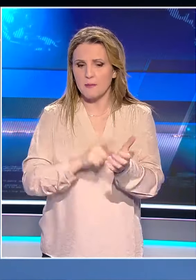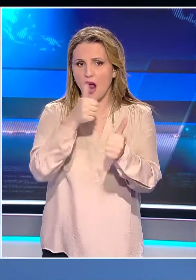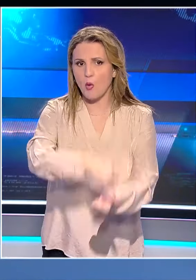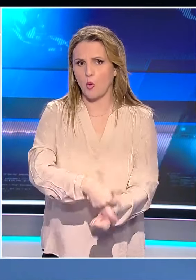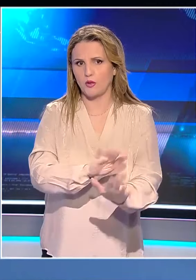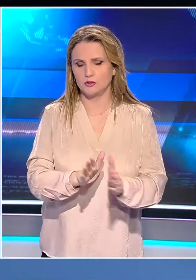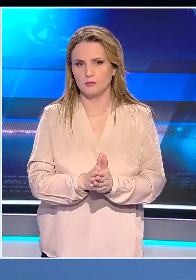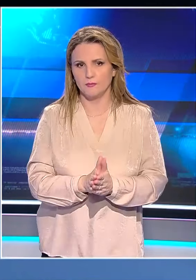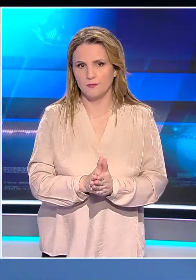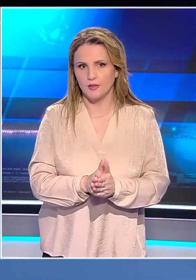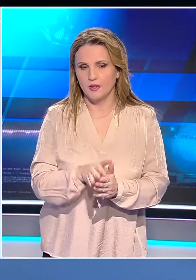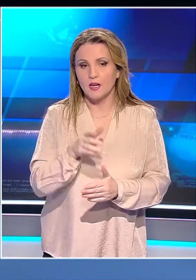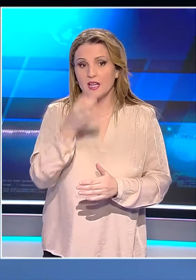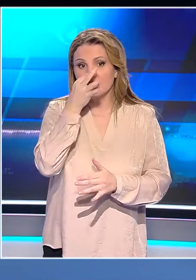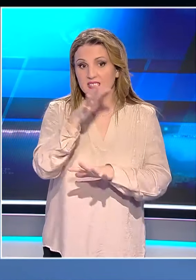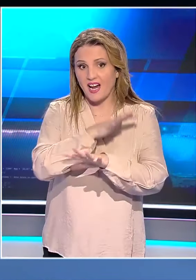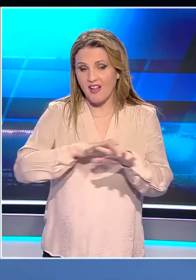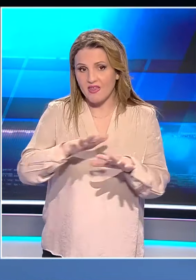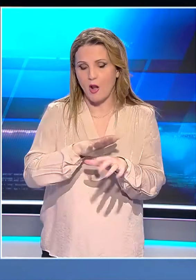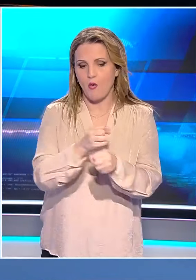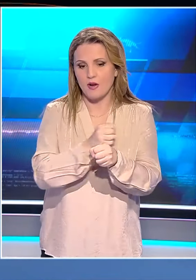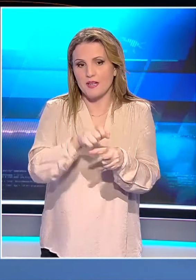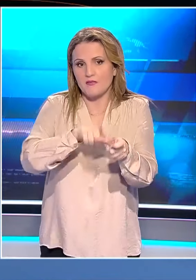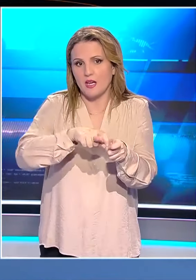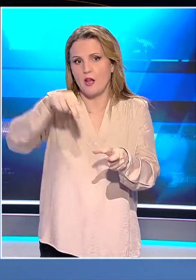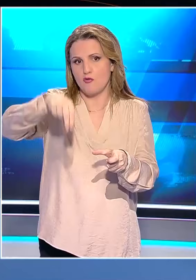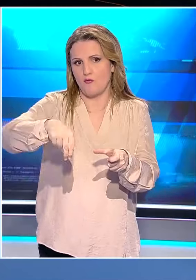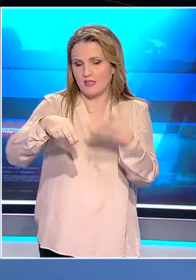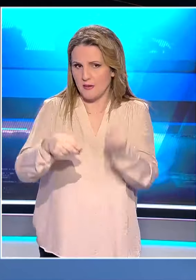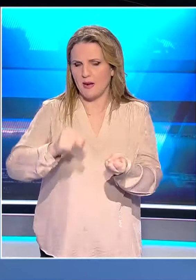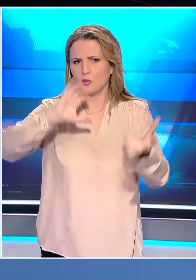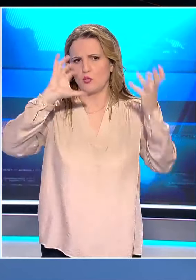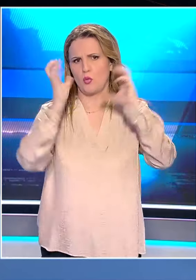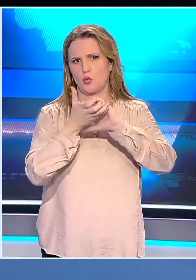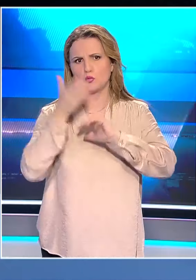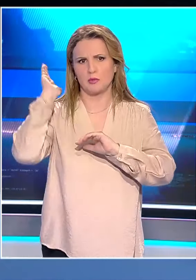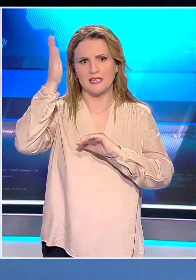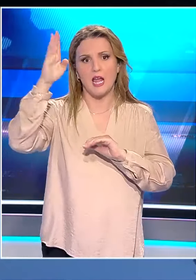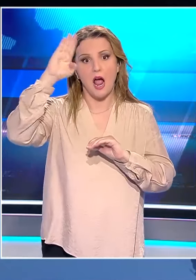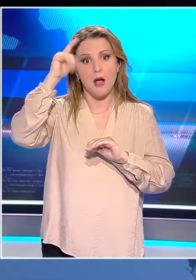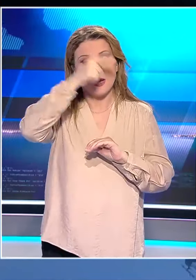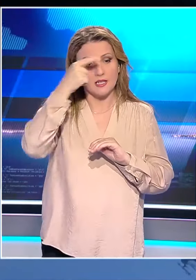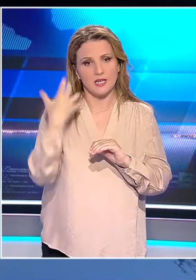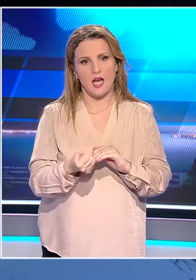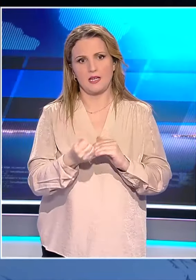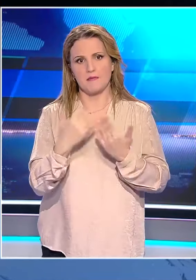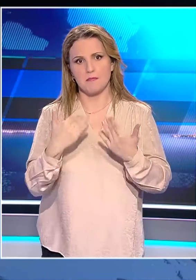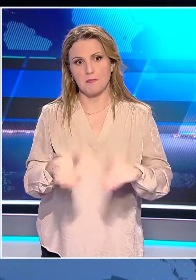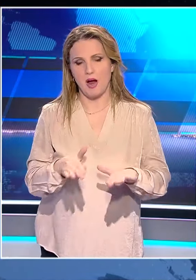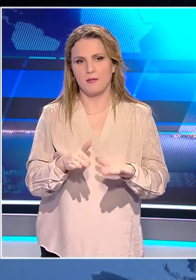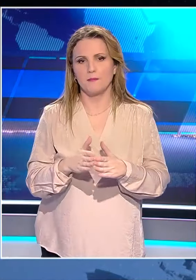Υπάρχει ένα σκάνδαλο παγκόσμιο με την ΟΒΑΤΙΣ και έχει καταγγελθεί. Και στην Αμερική έχει επιβληθεί με δική σας